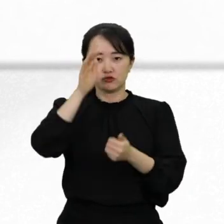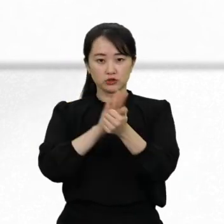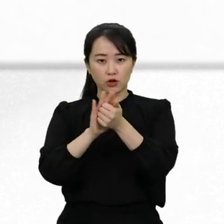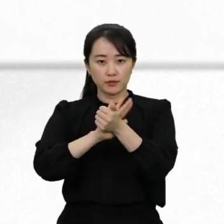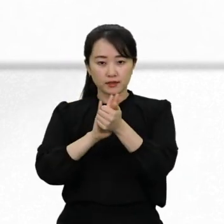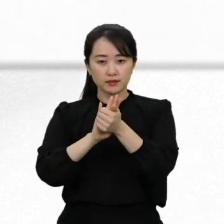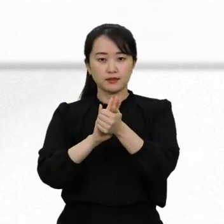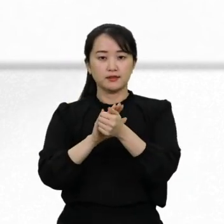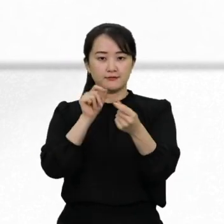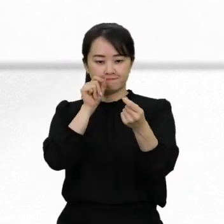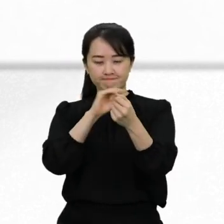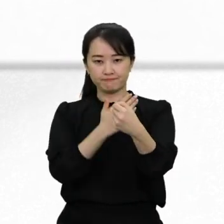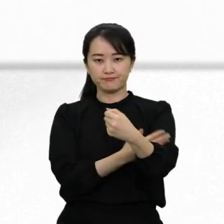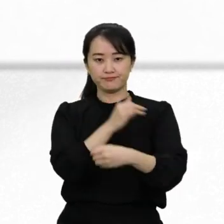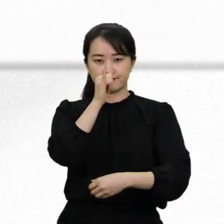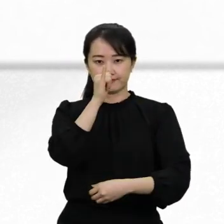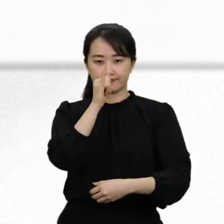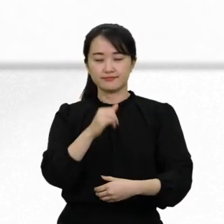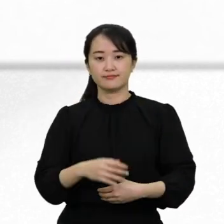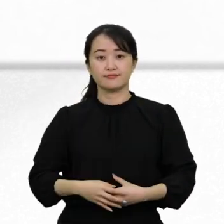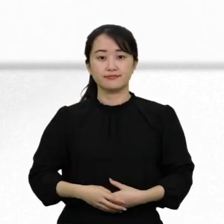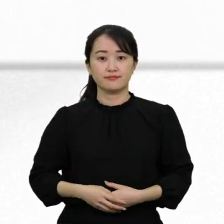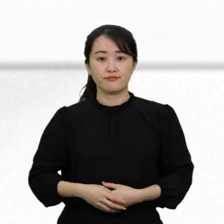서비스 등에 접근할 권리가 있습니다.